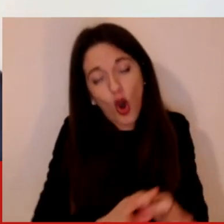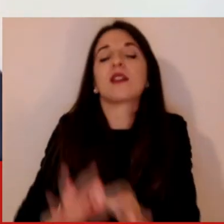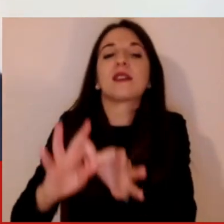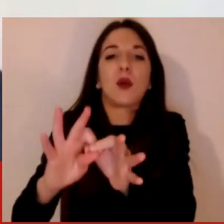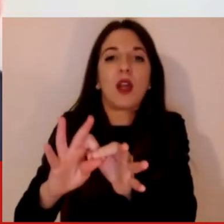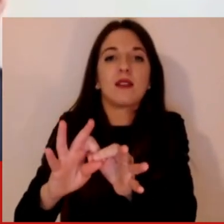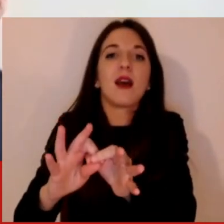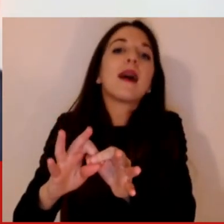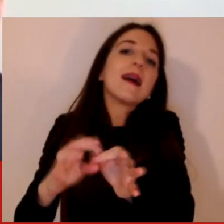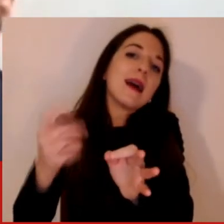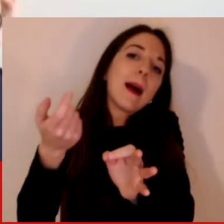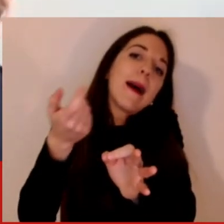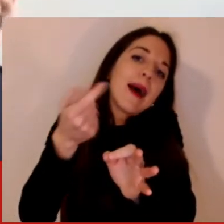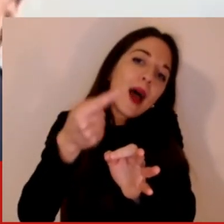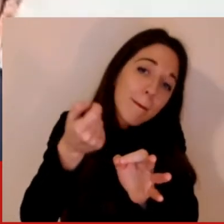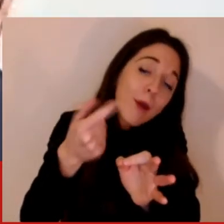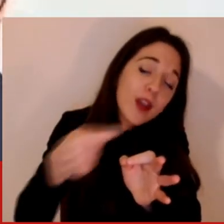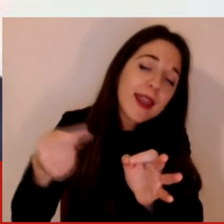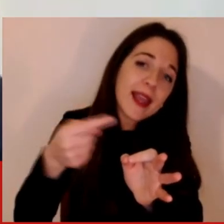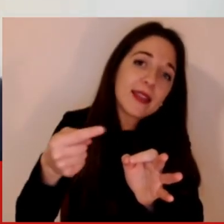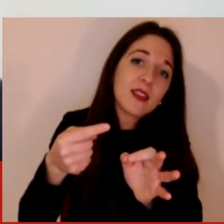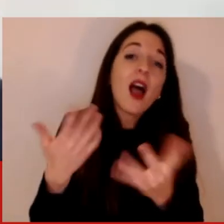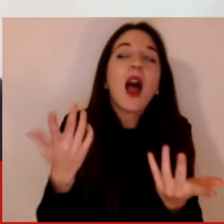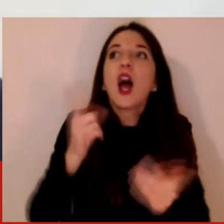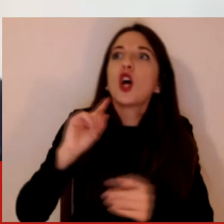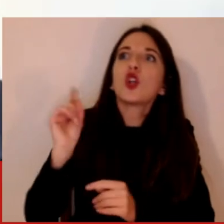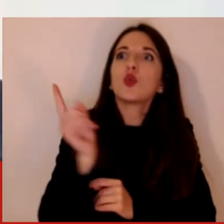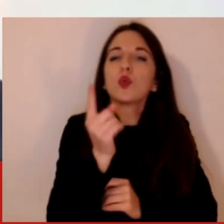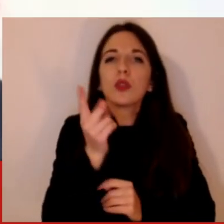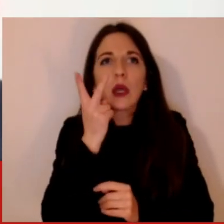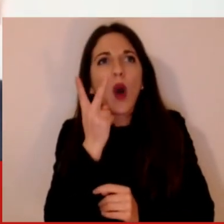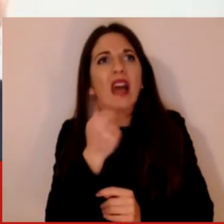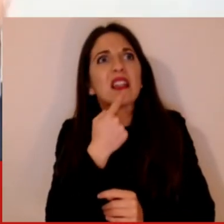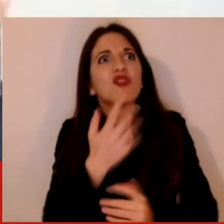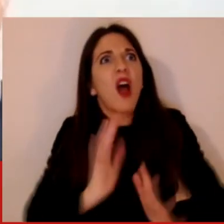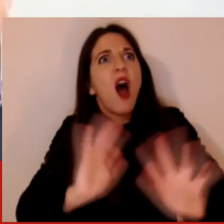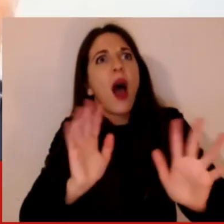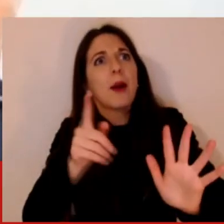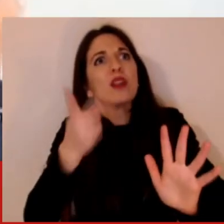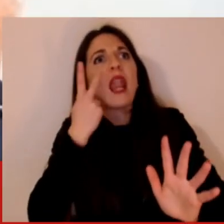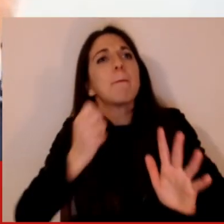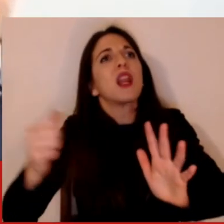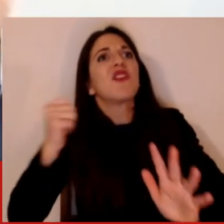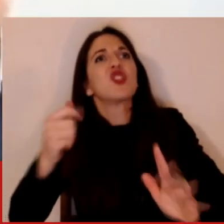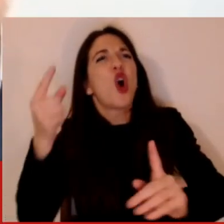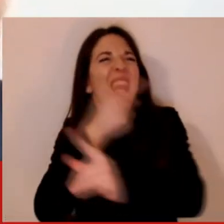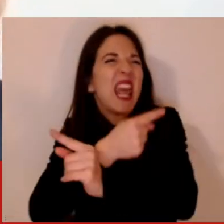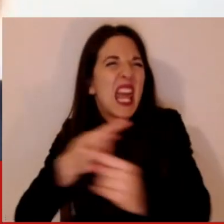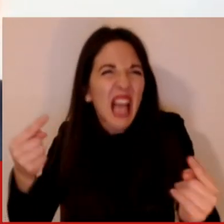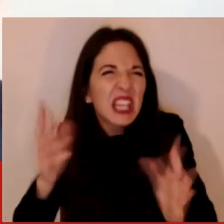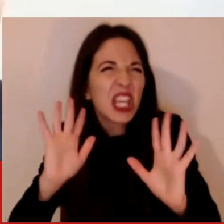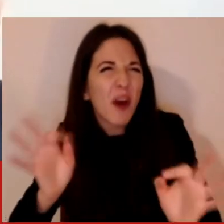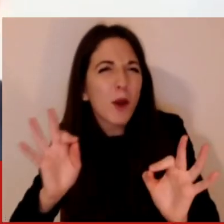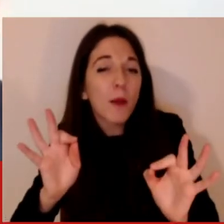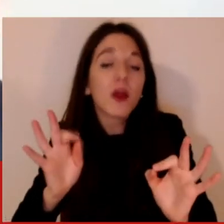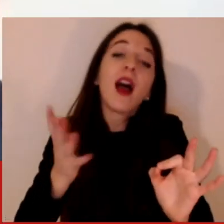poter calibrare quali sono gli interventi e non far avvenire gli scenari disastrosi. L'ultima parte che c'è appunto poi in queste